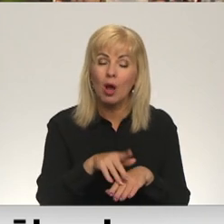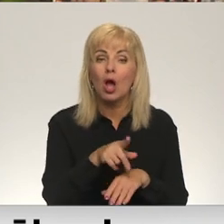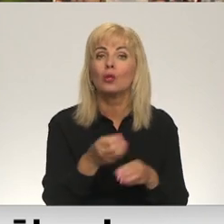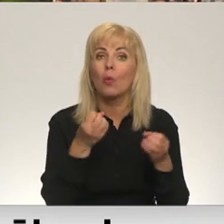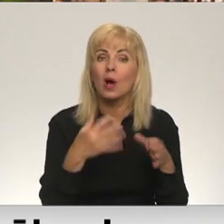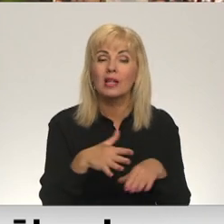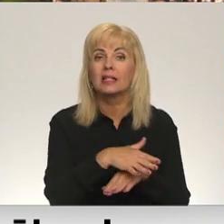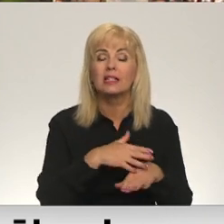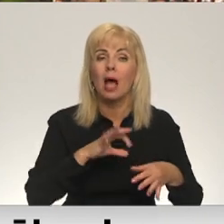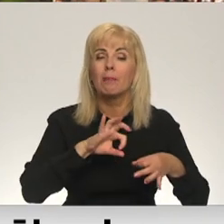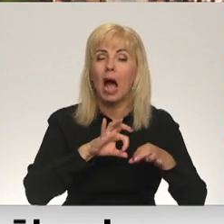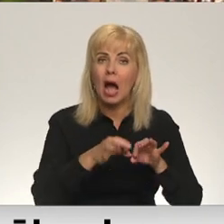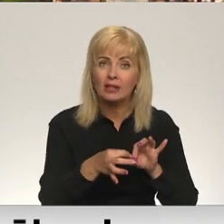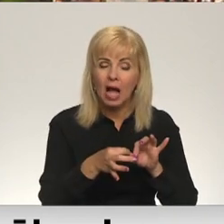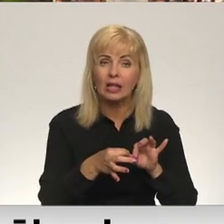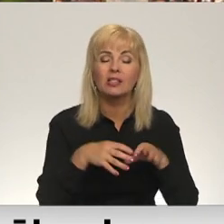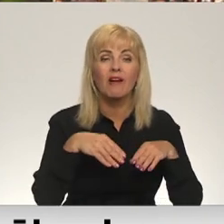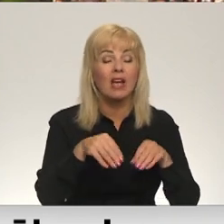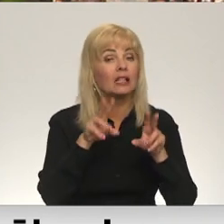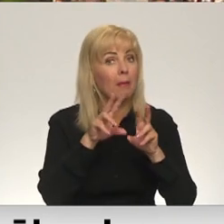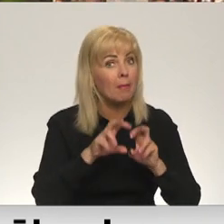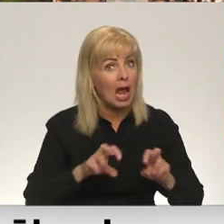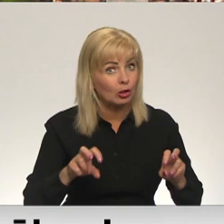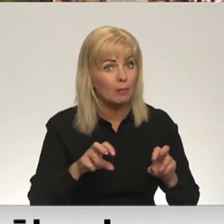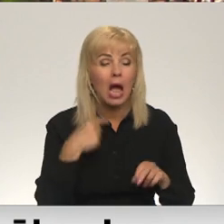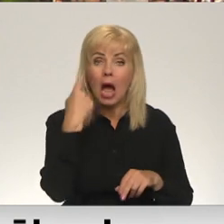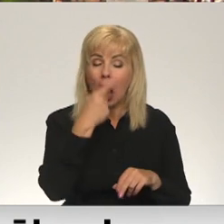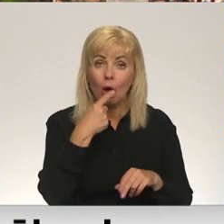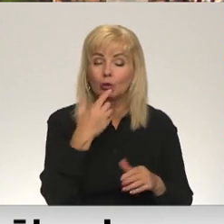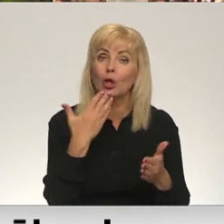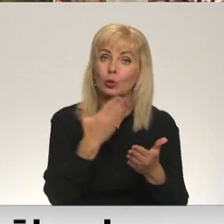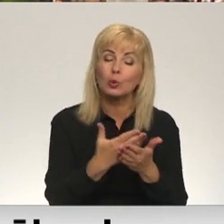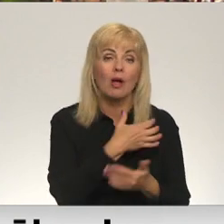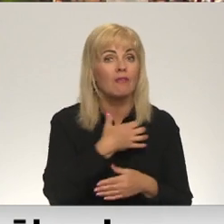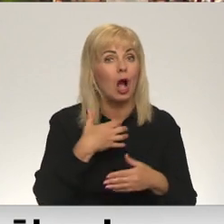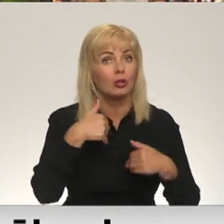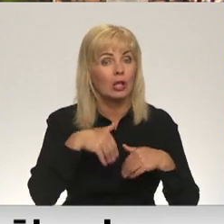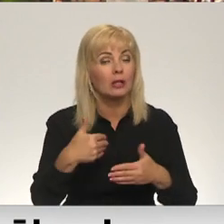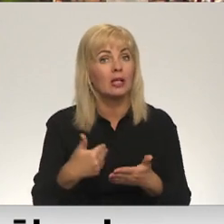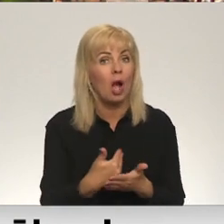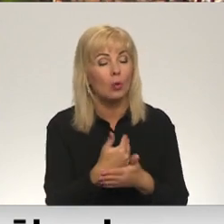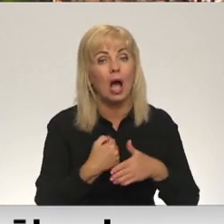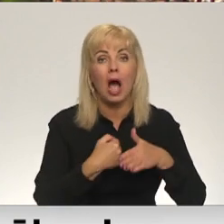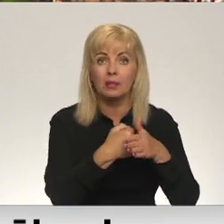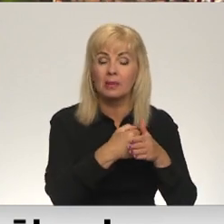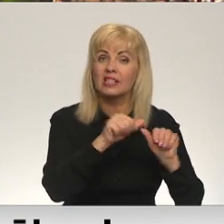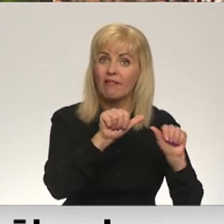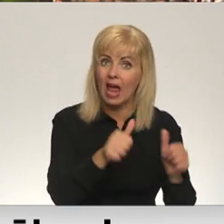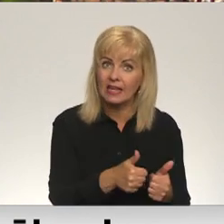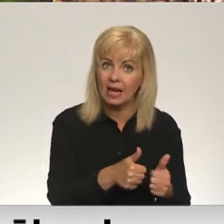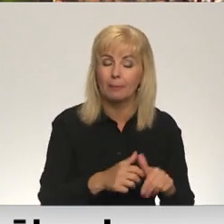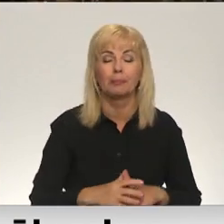Sājumas analītiskā dienas tveiktajā pētījumā. Un tā autori rosina valdību, laimt par jauniem atbalstu mehānismiem.